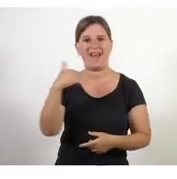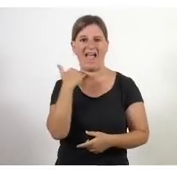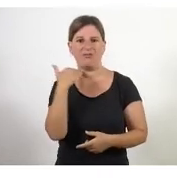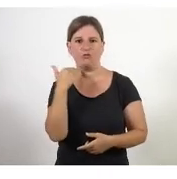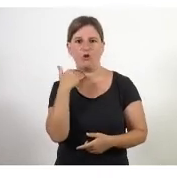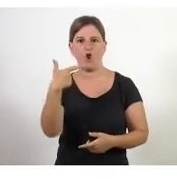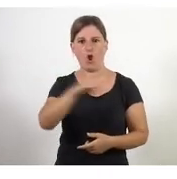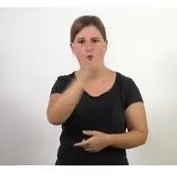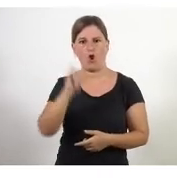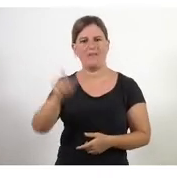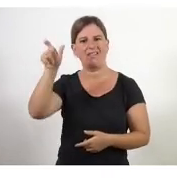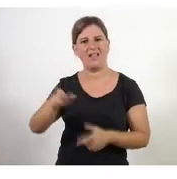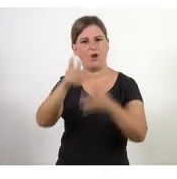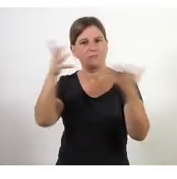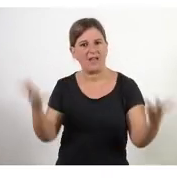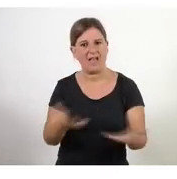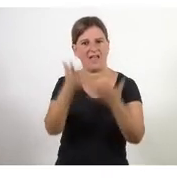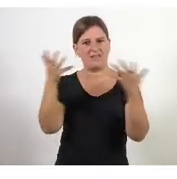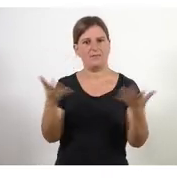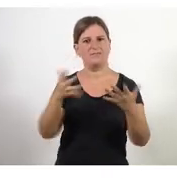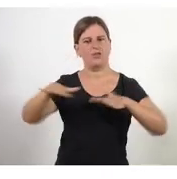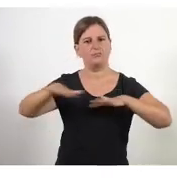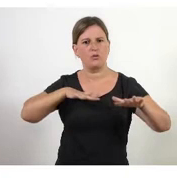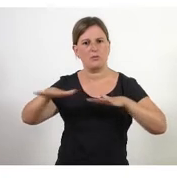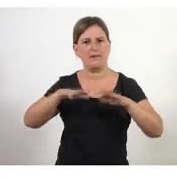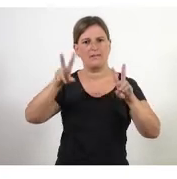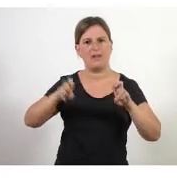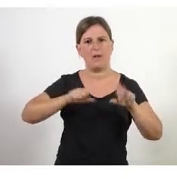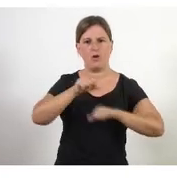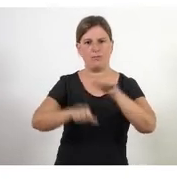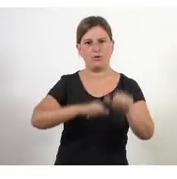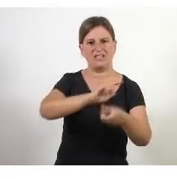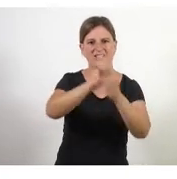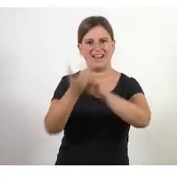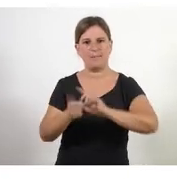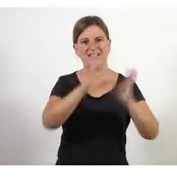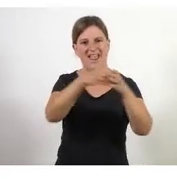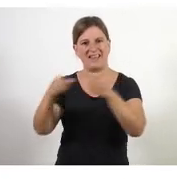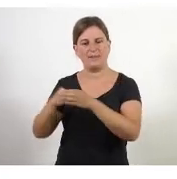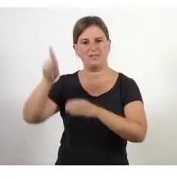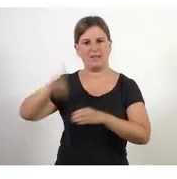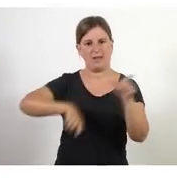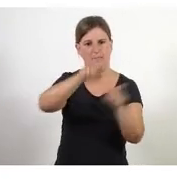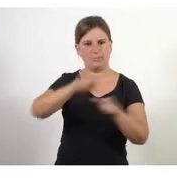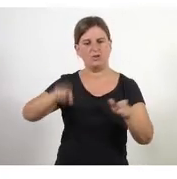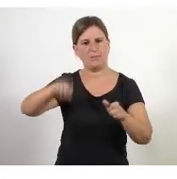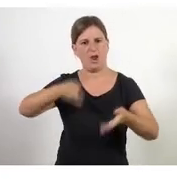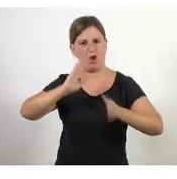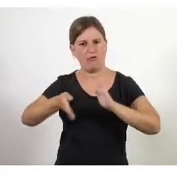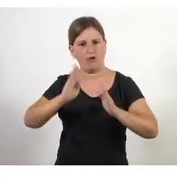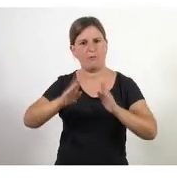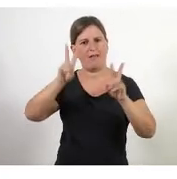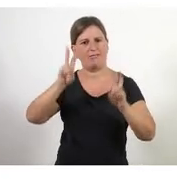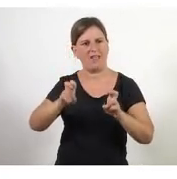dinamitzador de processos de canvi en equips i persones. A més, és formador en creativitat, habilitats, agilitat